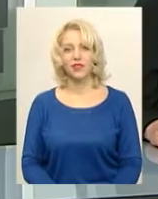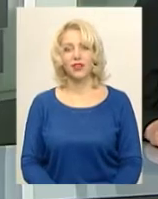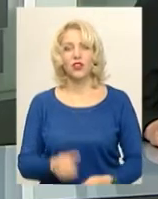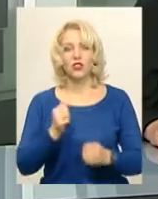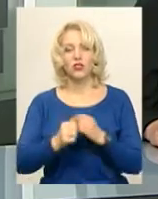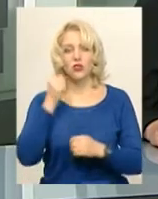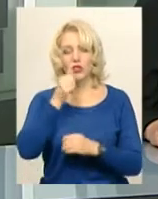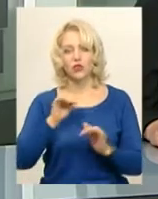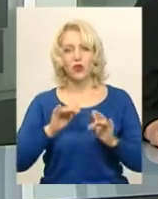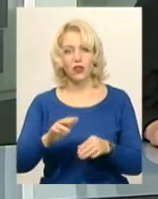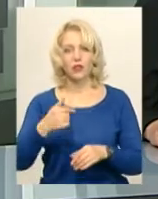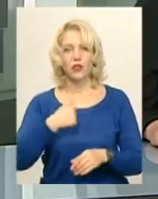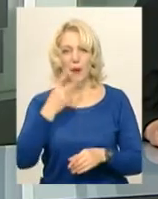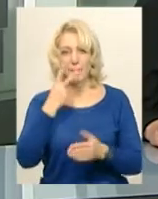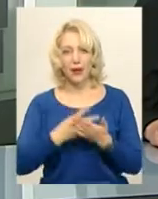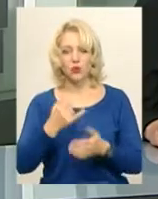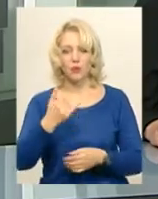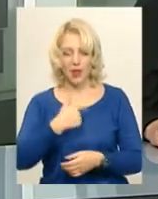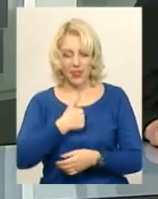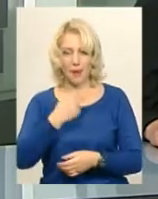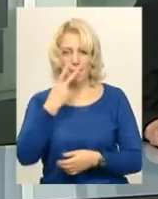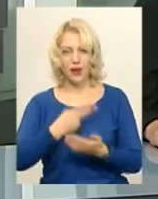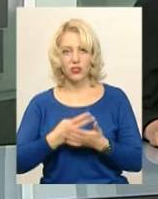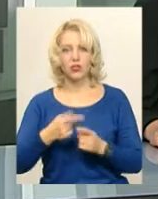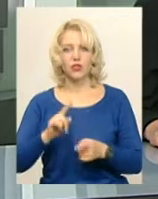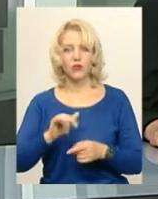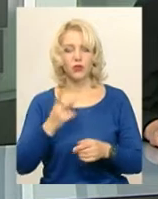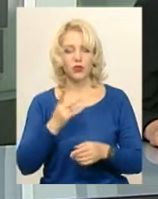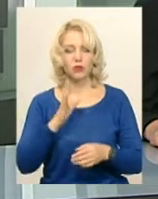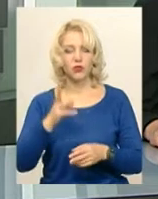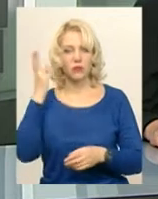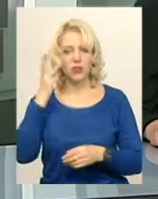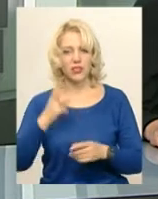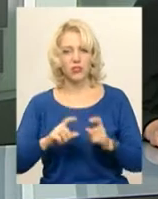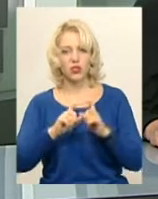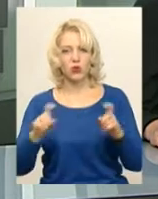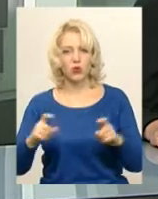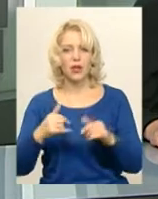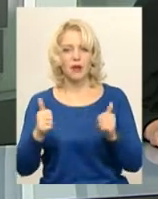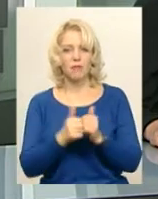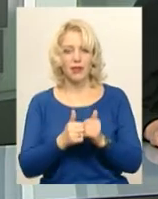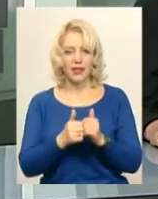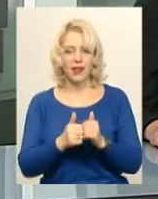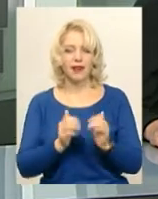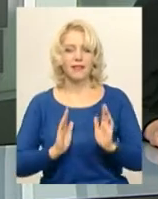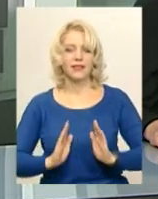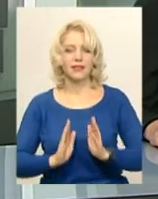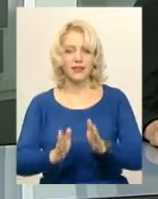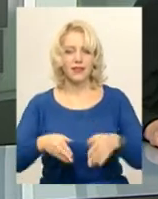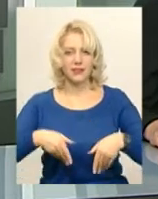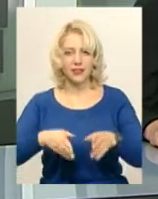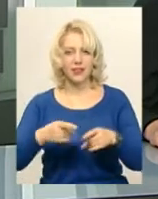«Щерічну акцію «Я бачу і мене бачать» вдруге відбудеться в школах Хмельниччини, розташованих біля трас. Про це повідомила